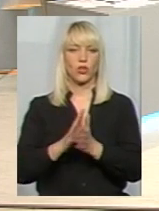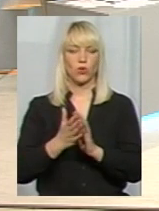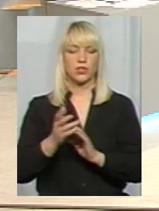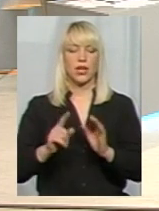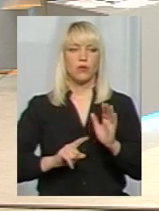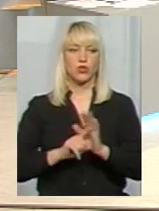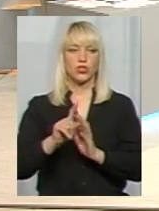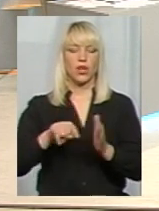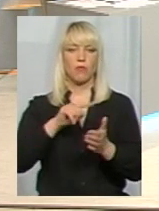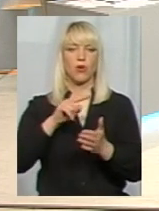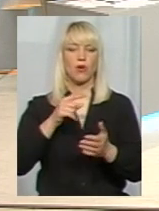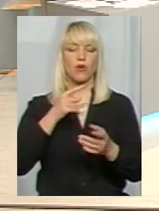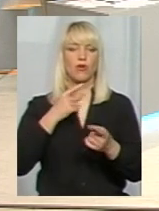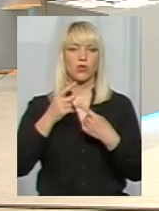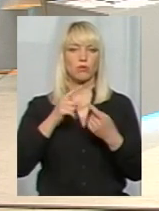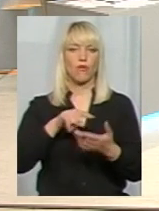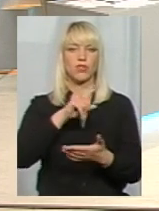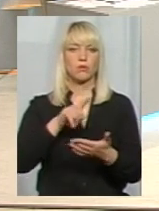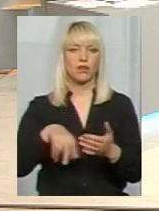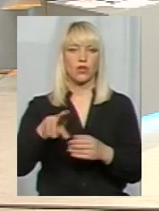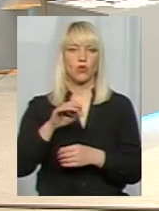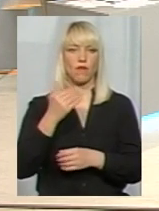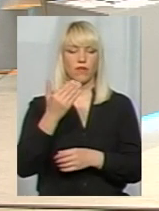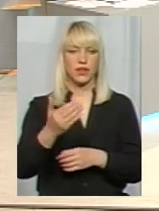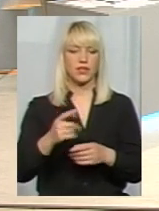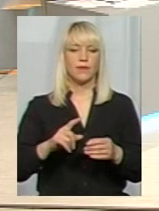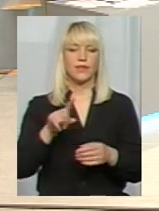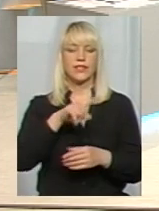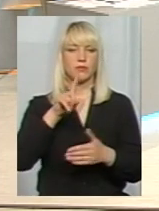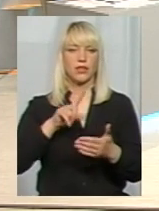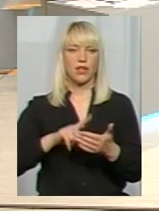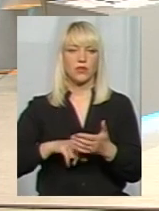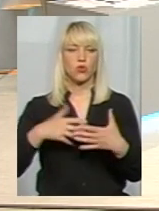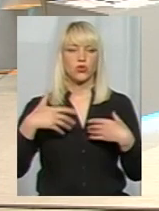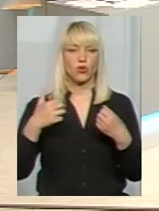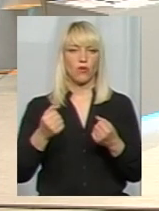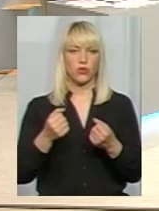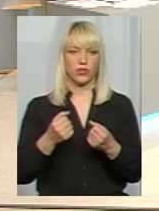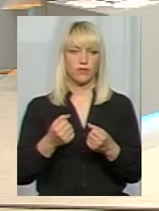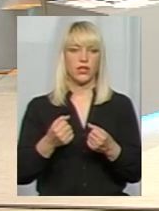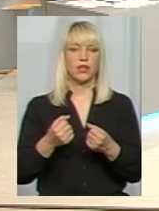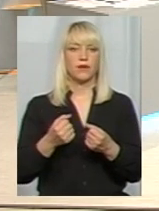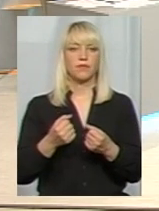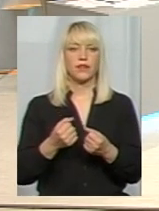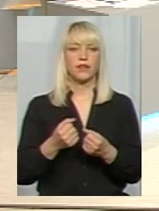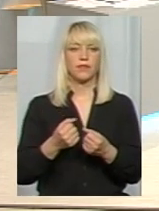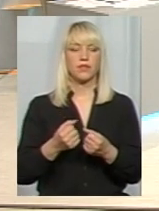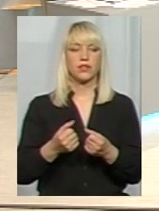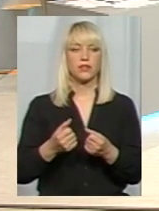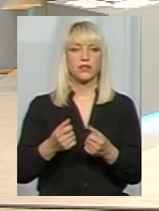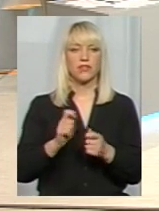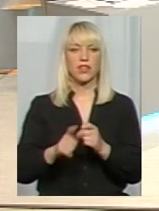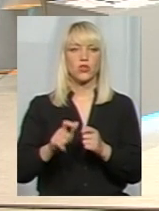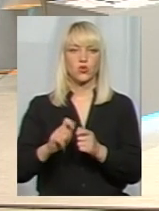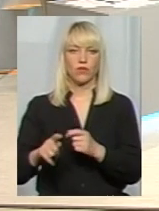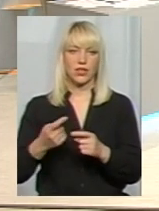питань до вас і з питань стосовно фінансування оздоровчої кампанії. Прошу режисера вивести інфографіку.